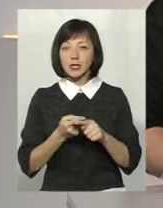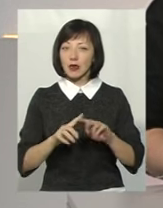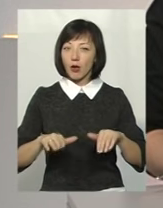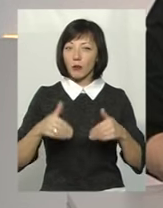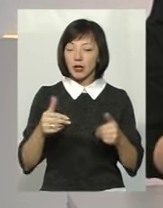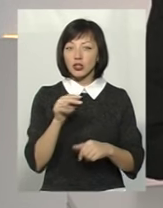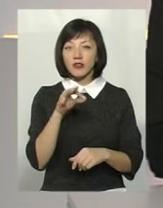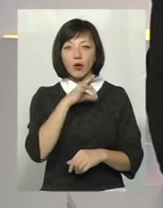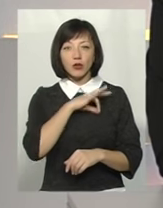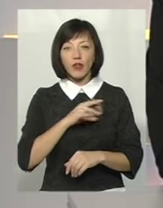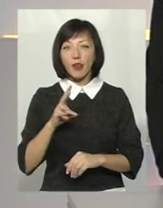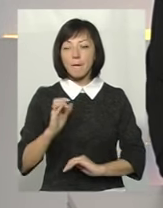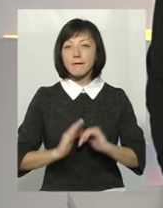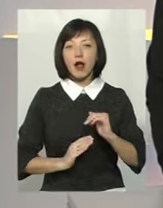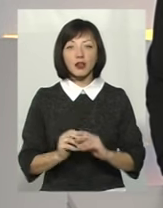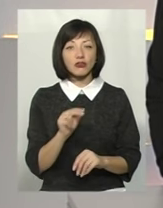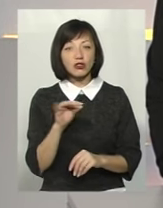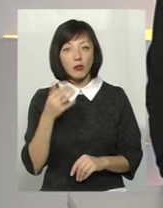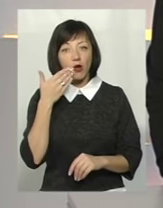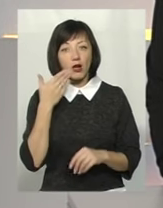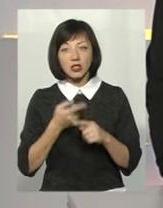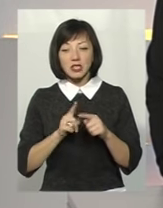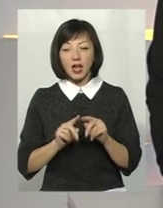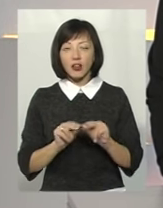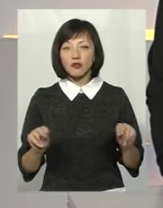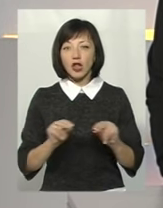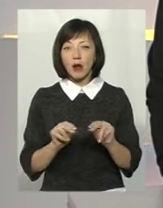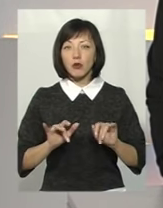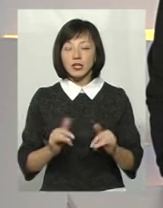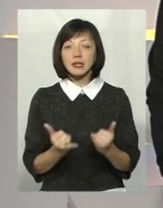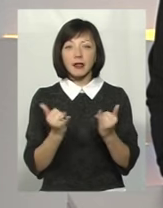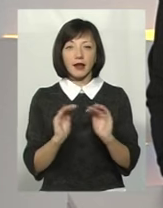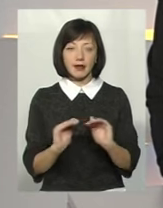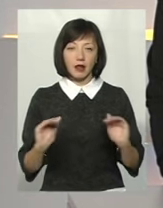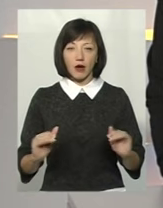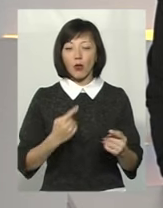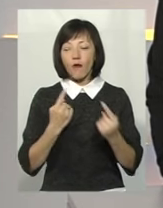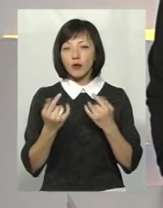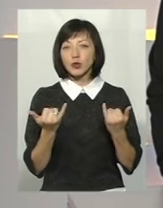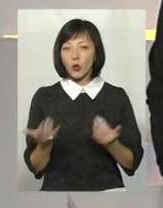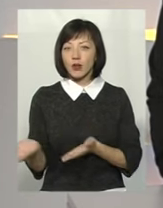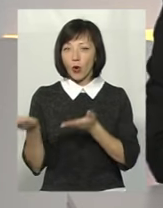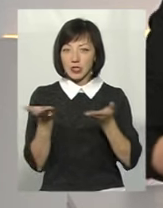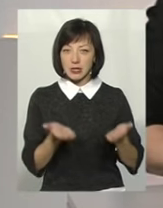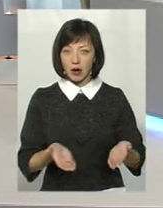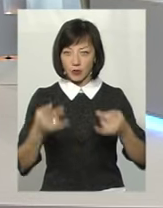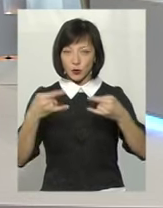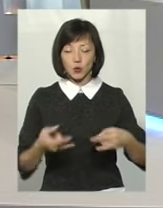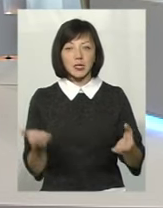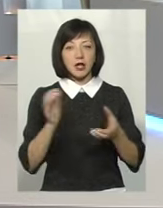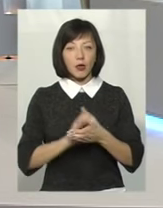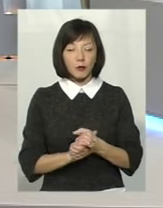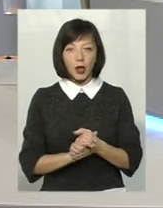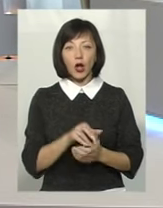чи використовують їх на практиці, і чи полегшило це навчальний процес для учнів. Про все це говоримо сьогодні з гостями у студії. Знайомтеся.